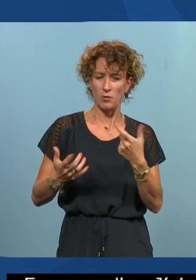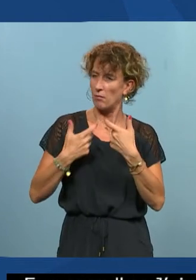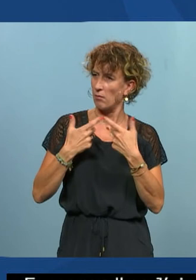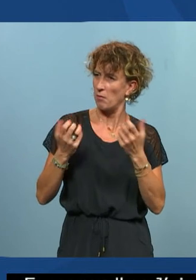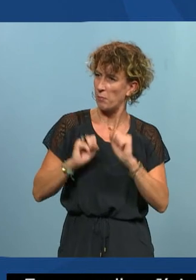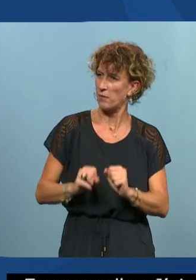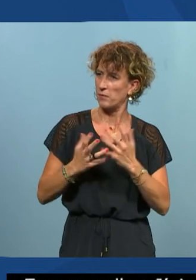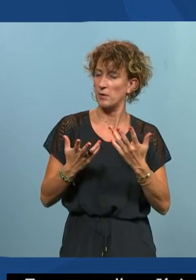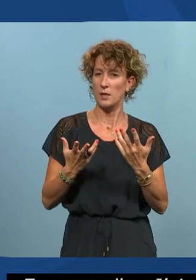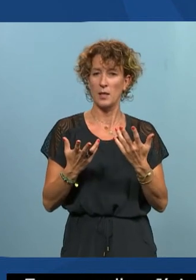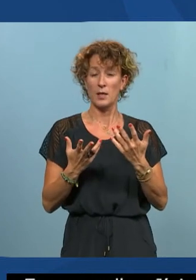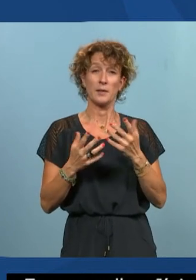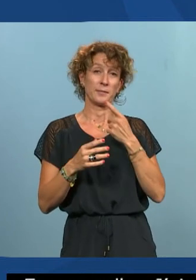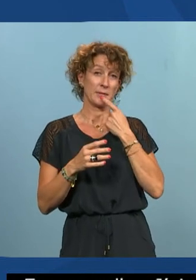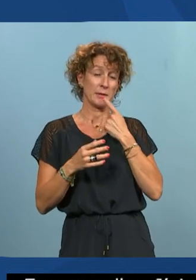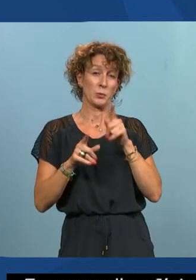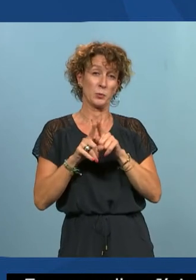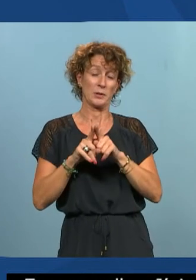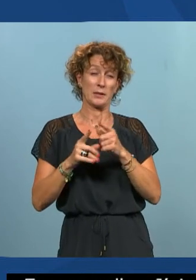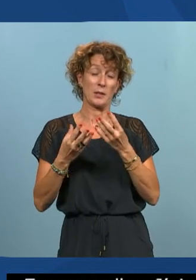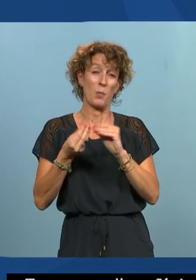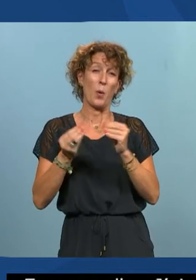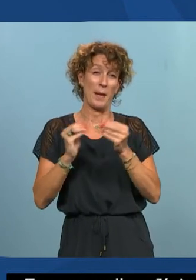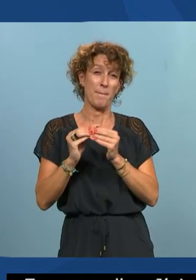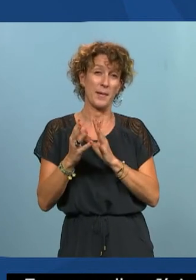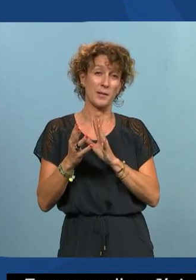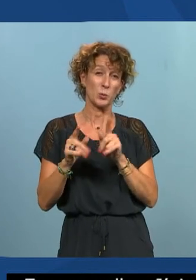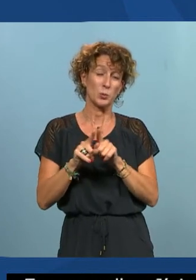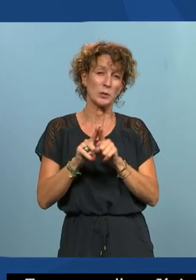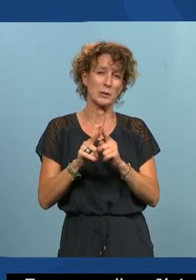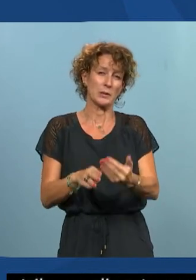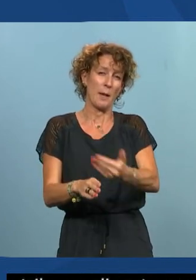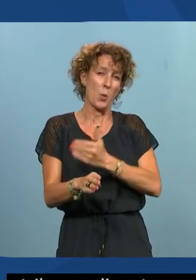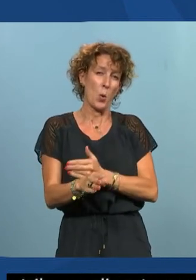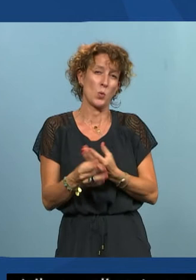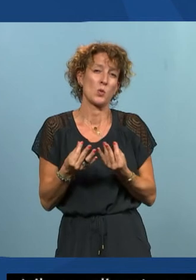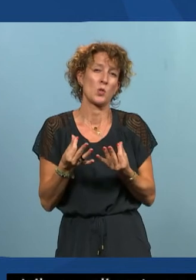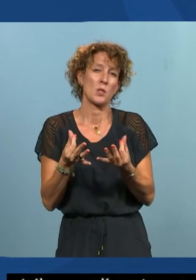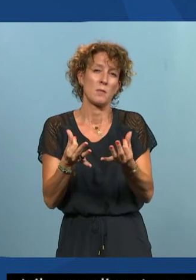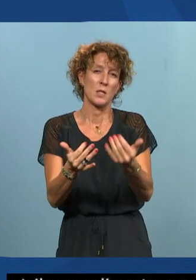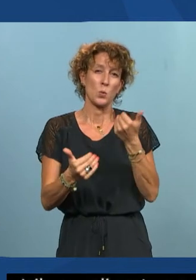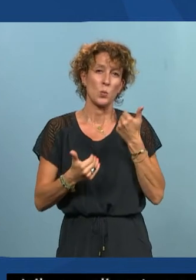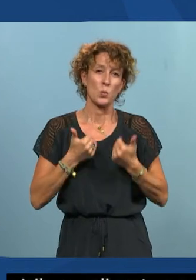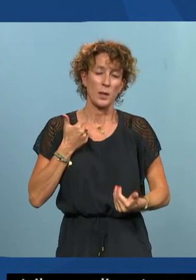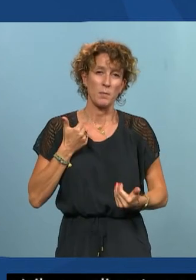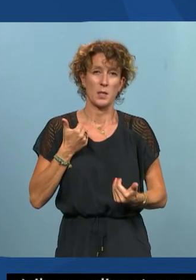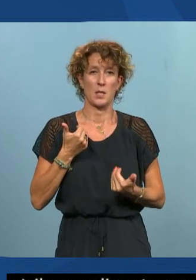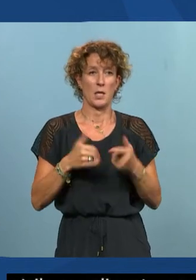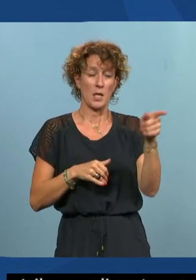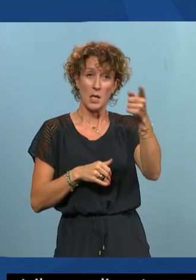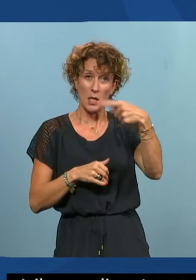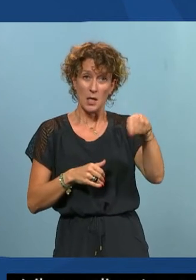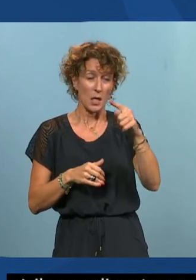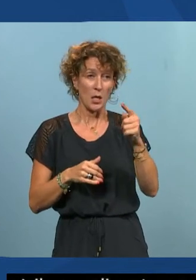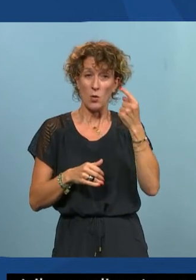donc il y a aussi derrière des problèmes de sensibilisation autour du handicap et ça ne leur vient pas à l'esprit que les personnes